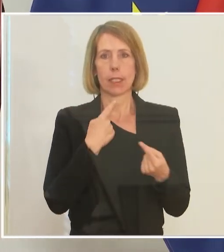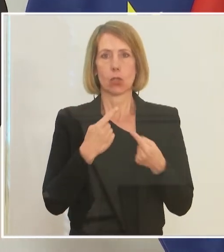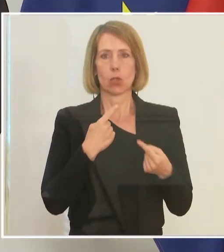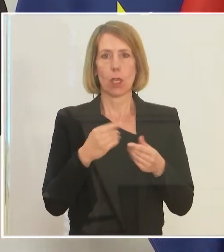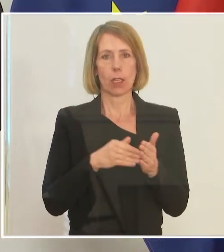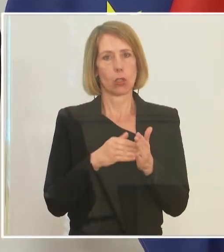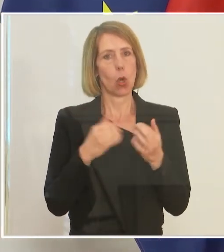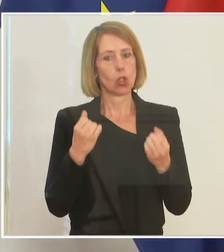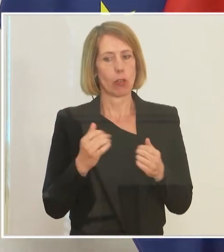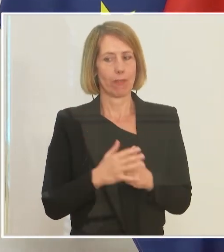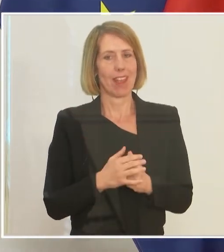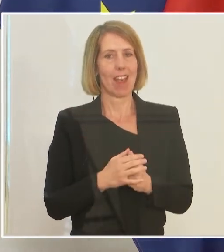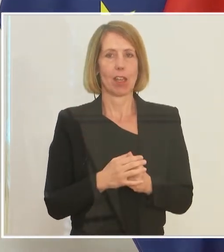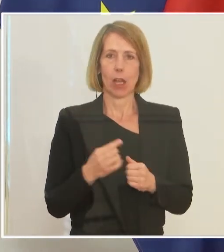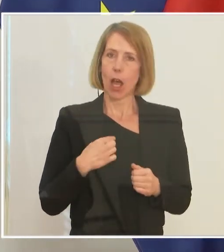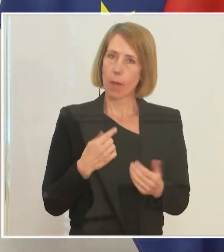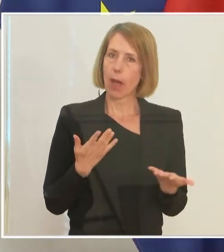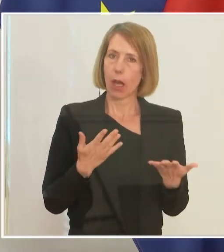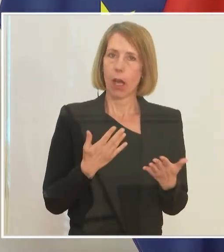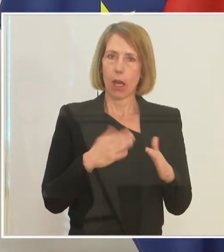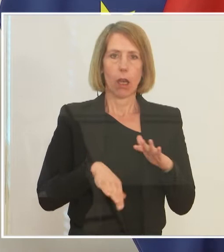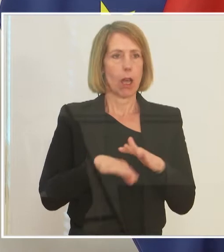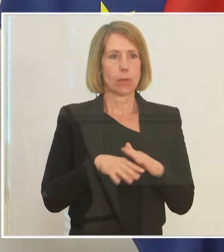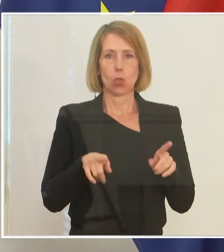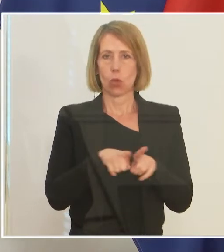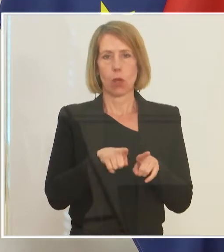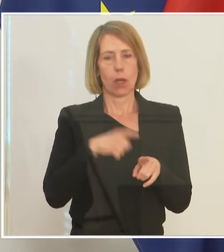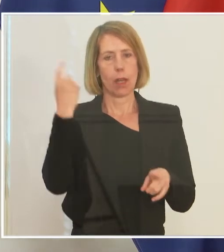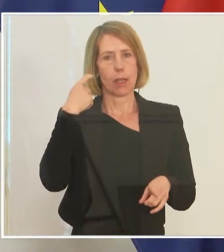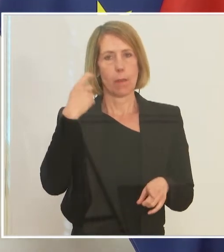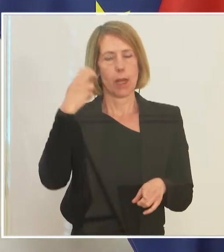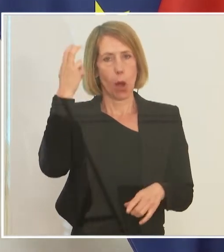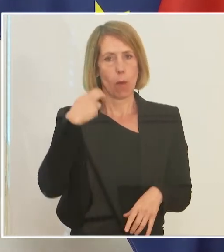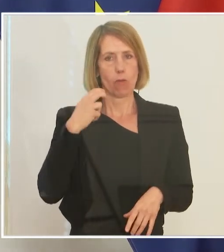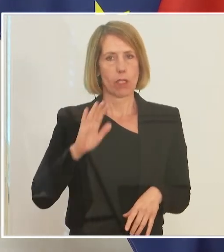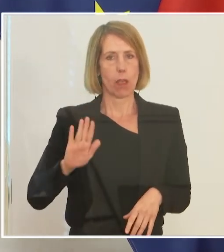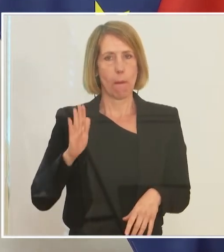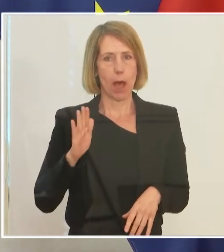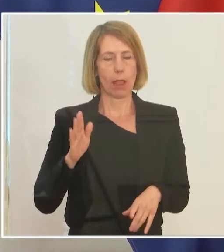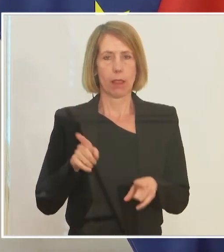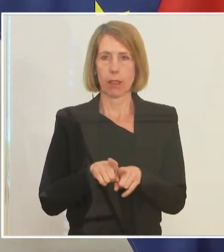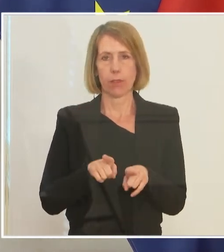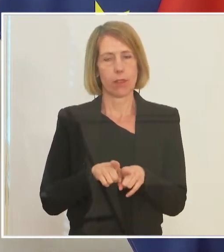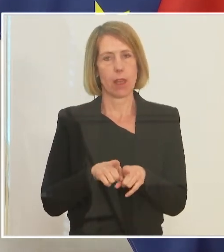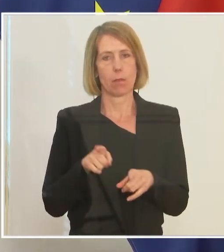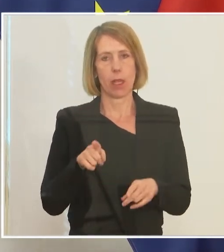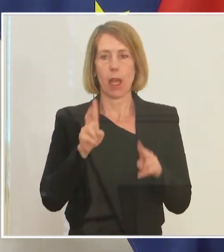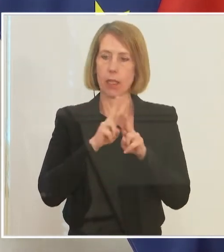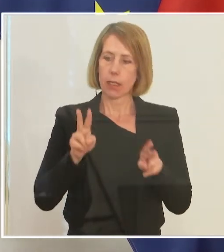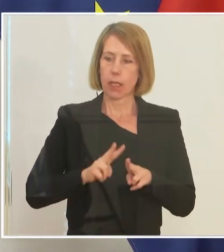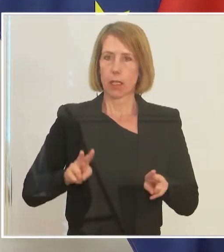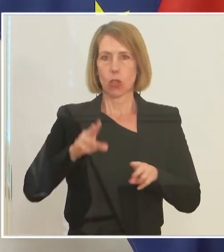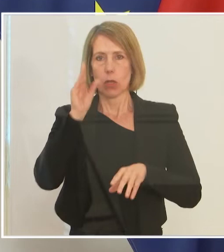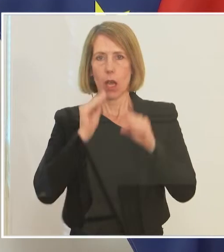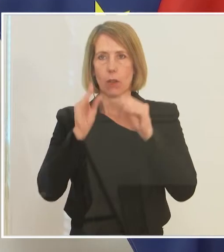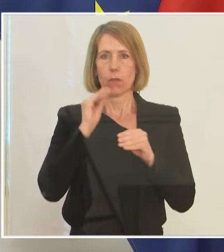Ich stimme im Großen und Ganzen absolut überein mit Professor Badl. Er hat die internationalen Erfahrungen,